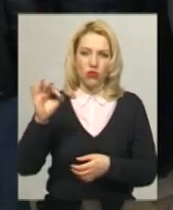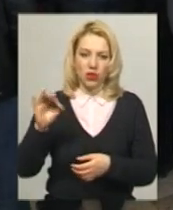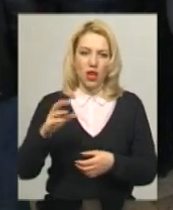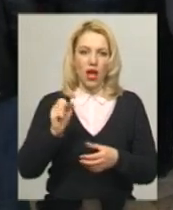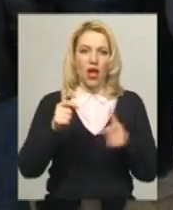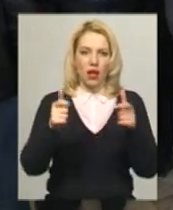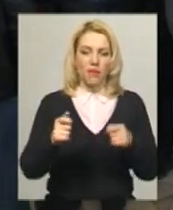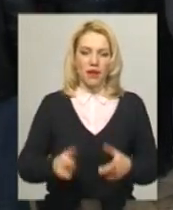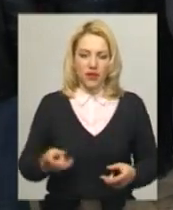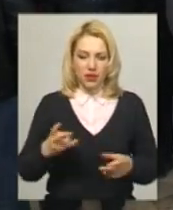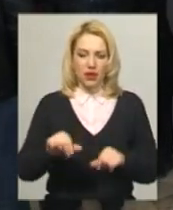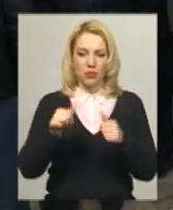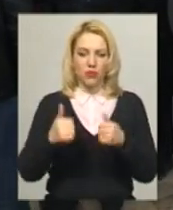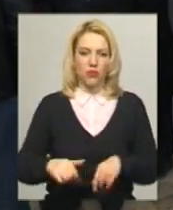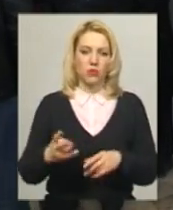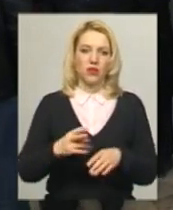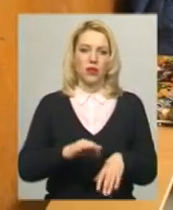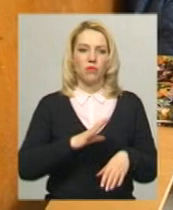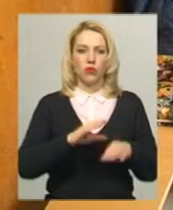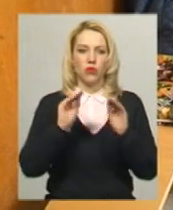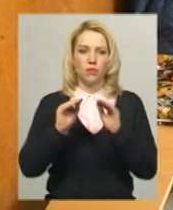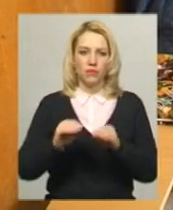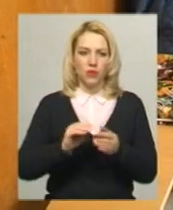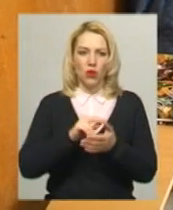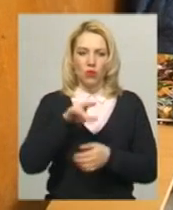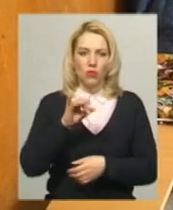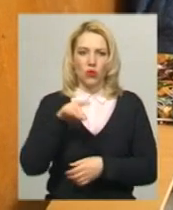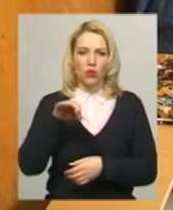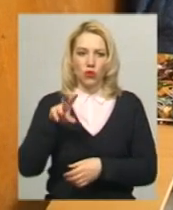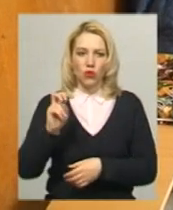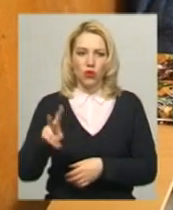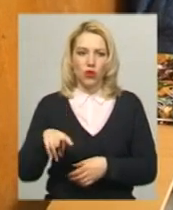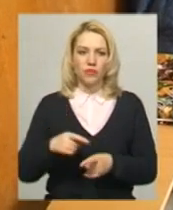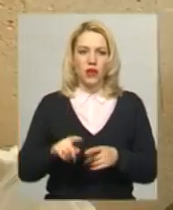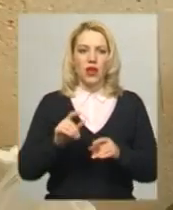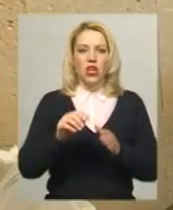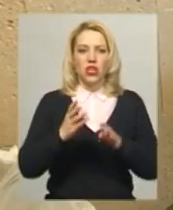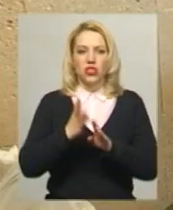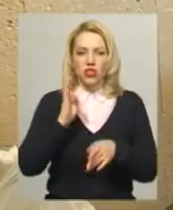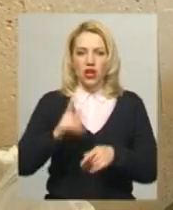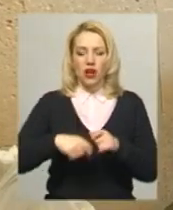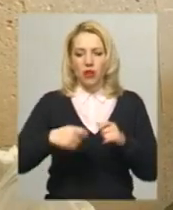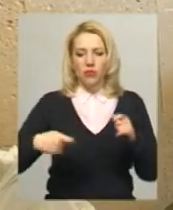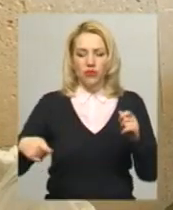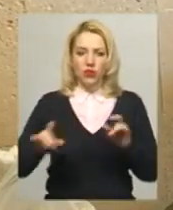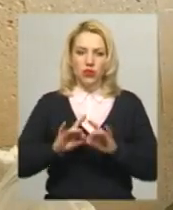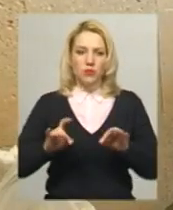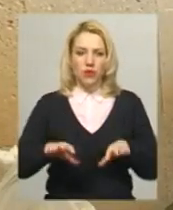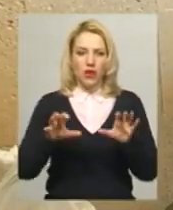було робити, потрібно було їх проводити через протокол. Черга просувається повільно, розповідає голова дільничої виборчої комісії номер